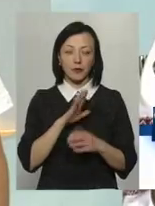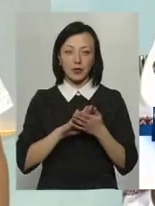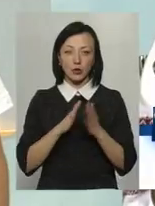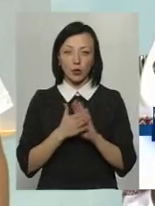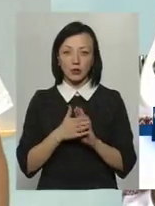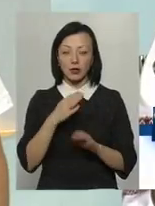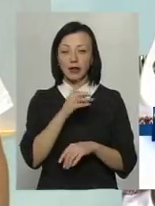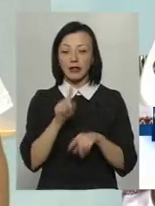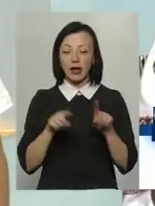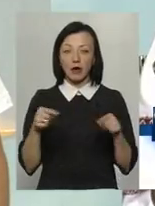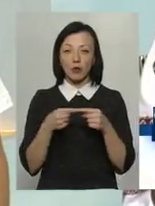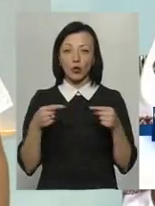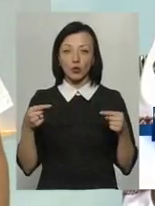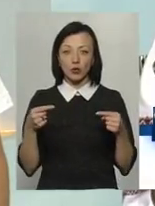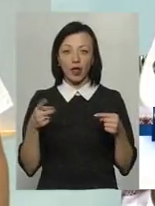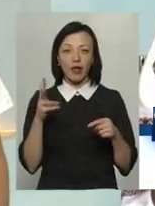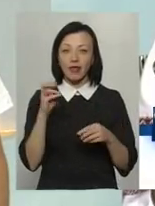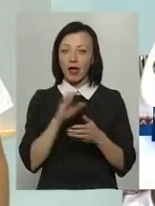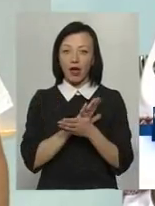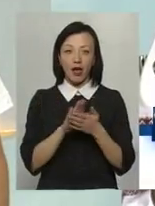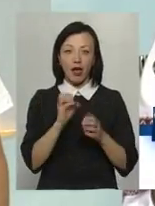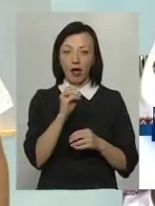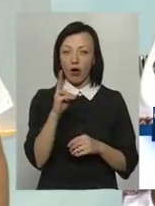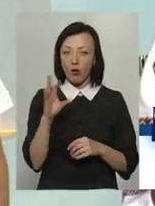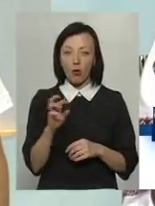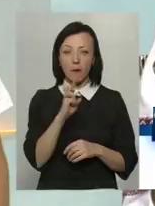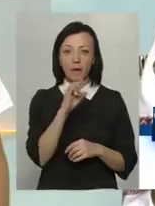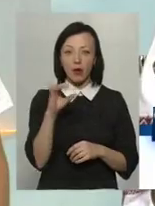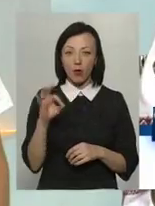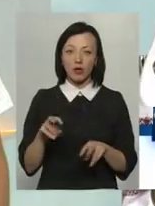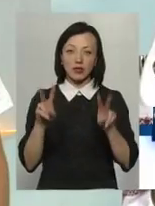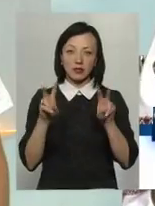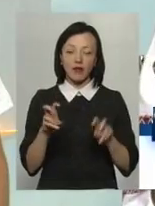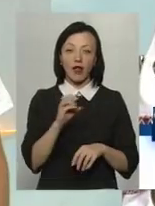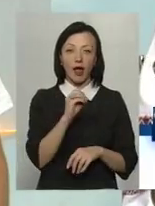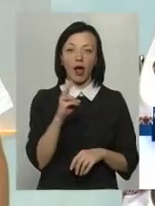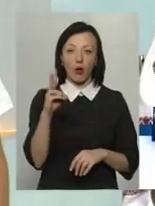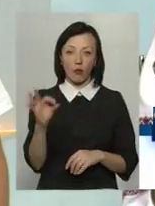деякі продукти, які не є органічними, не є еко, не є біо, просто називали еко.